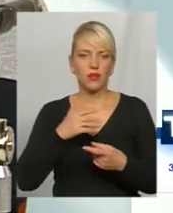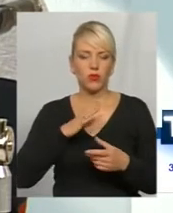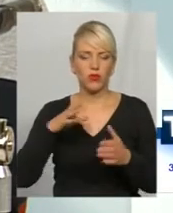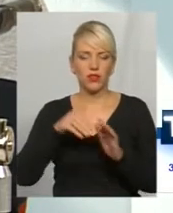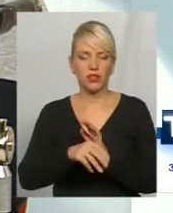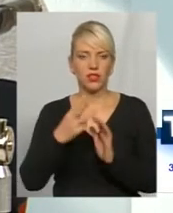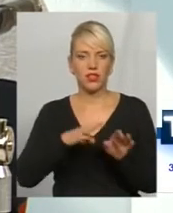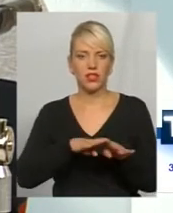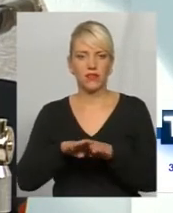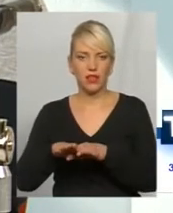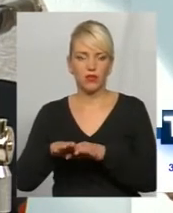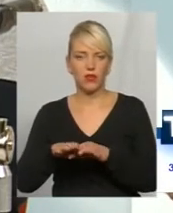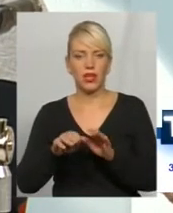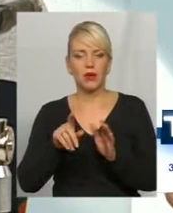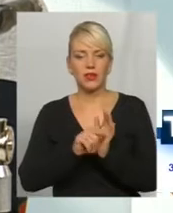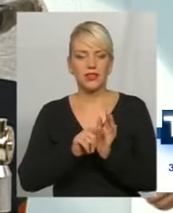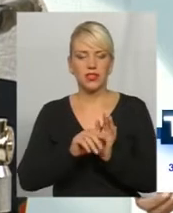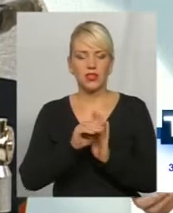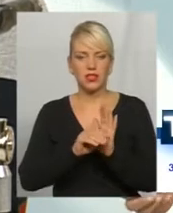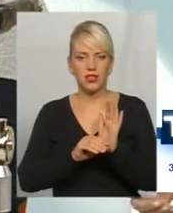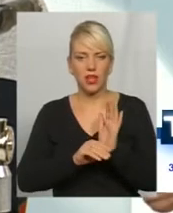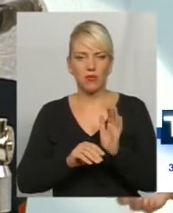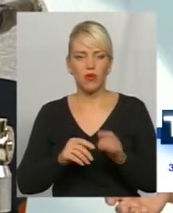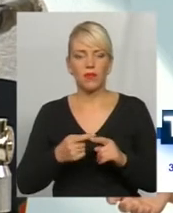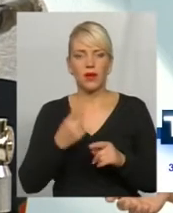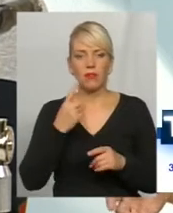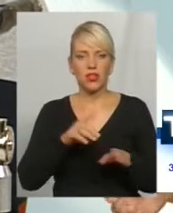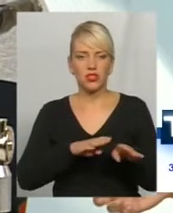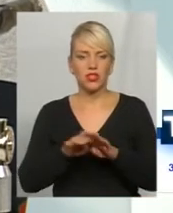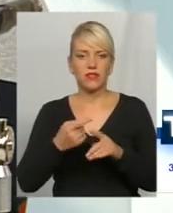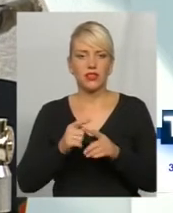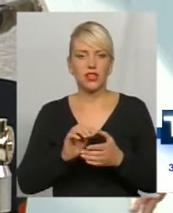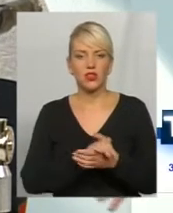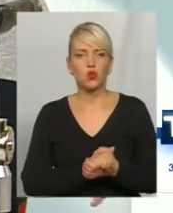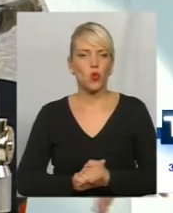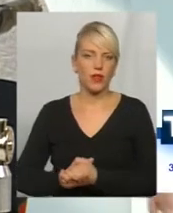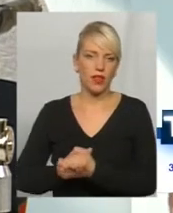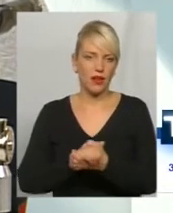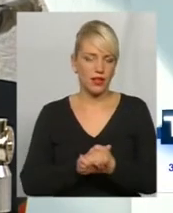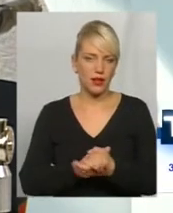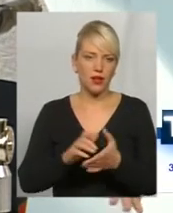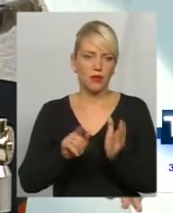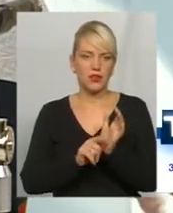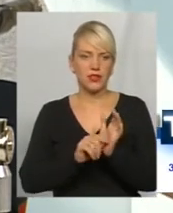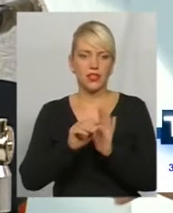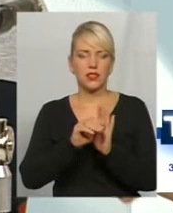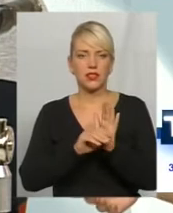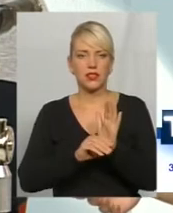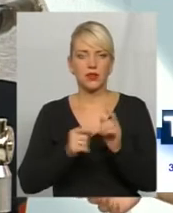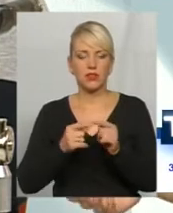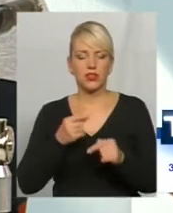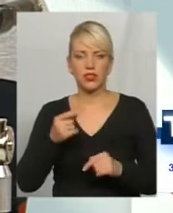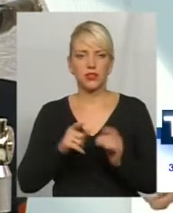Перший рівень – це солідарна система пенсійного забезпечення, тобто через